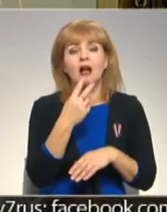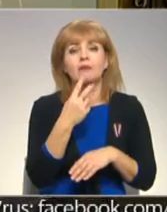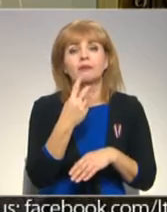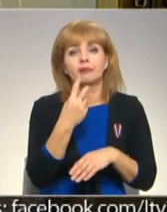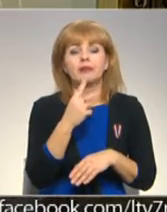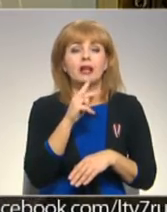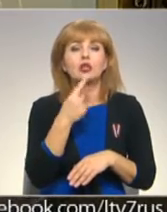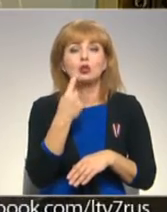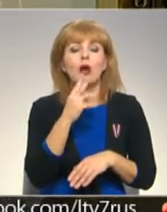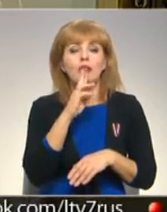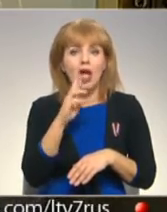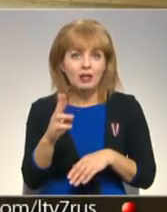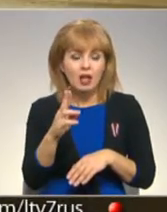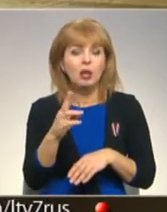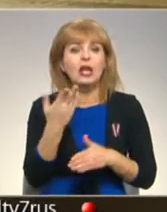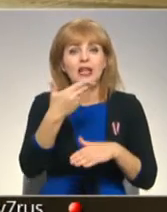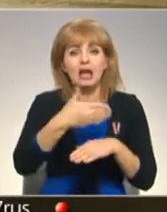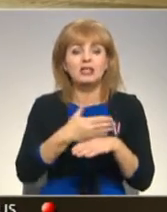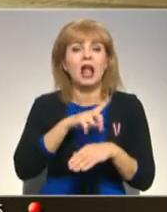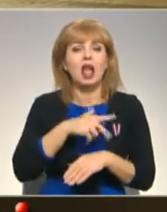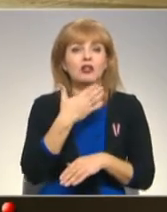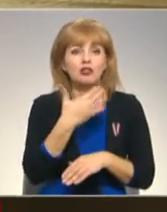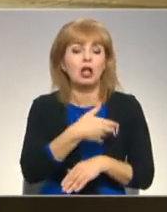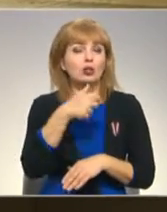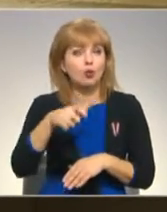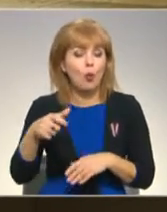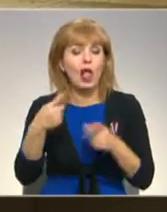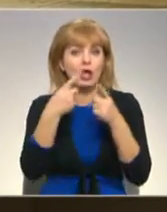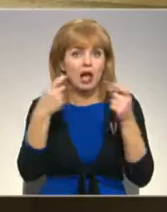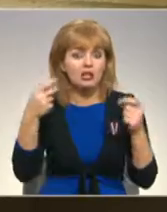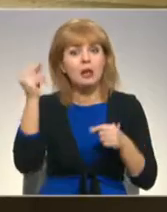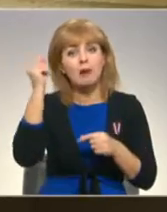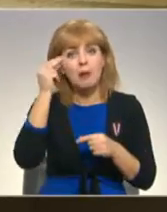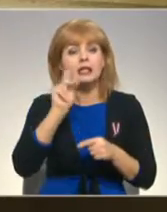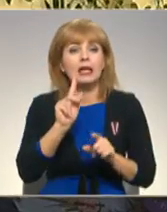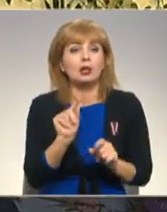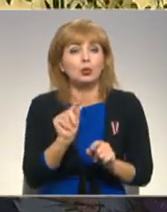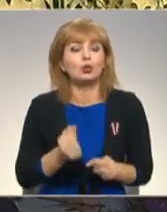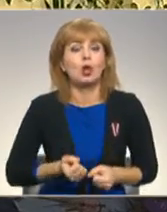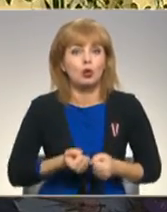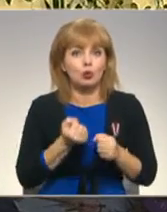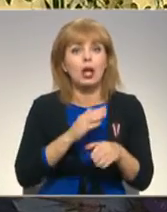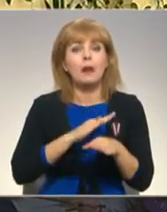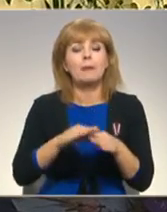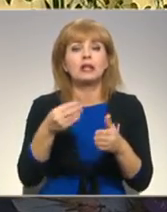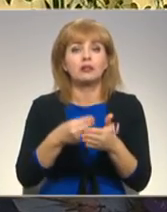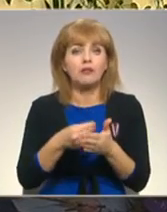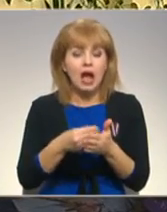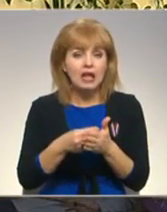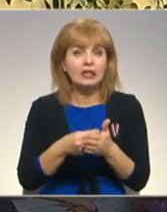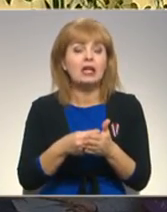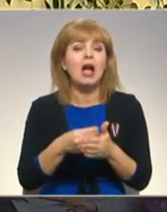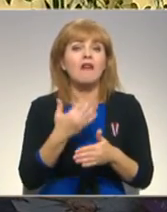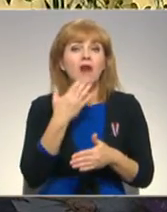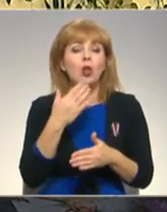ierastījām divām latviešu valodā. Skolēni atzīst, lai arī tā mācīties ir mazliet grūtāk, pilnvērtīgākais vēšvalodas apguvei